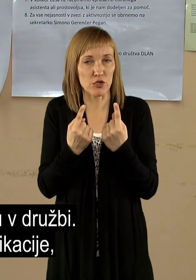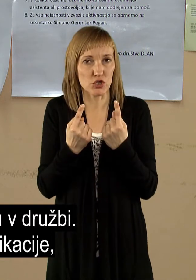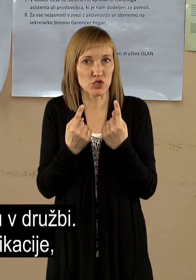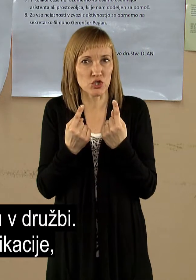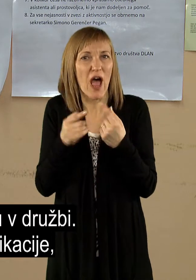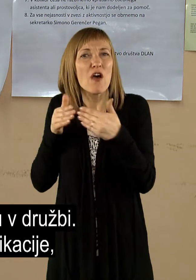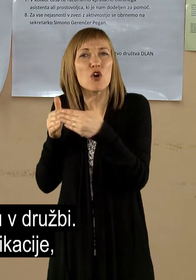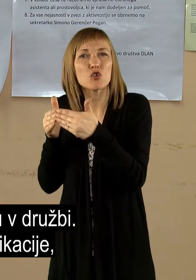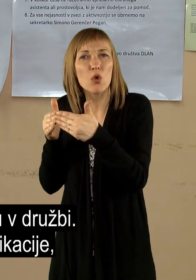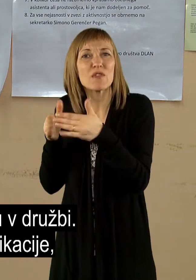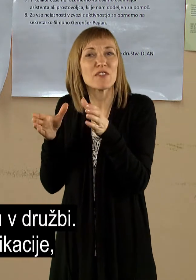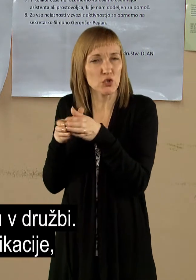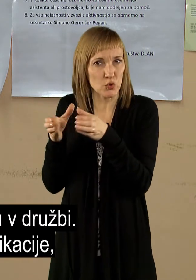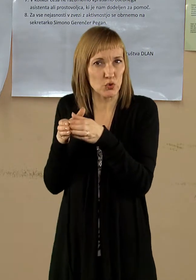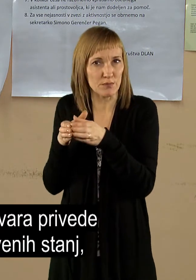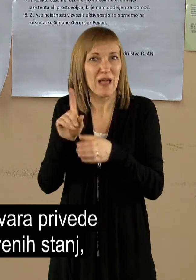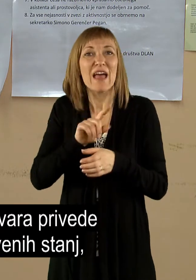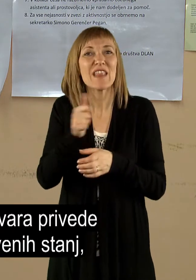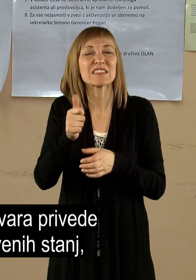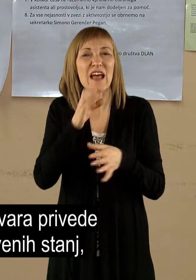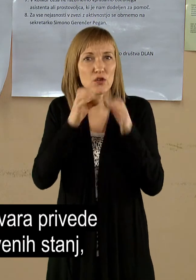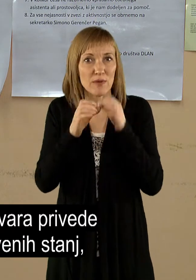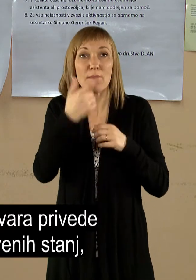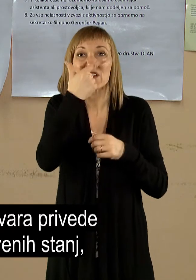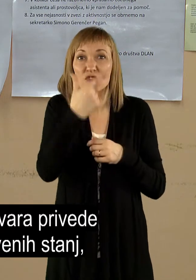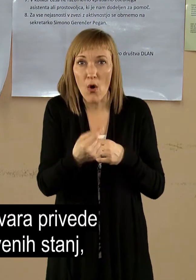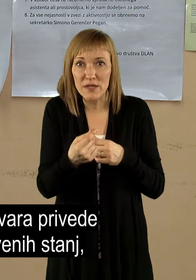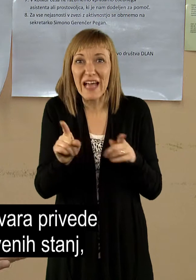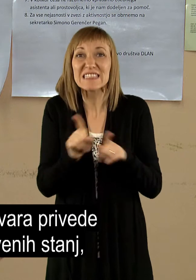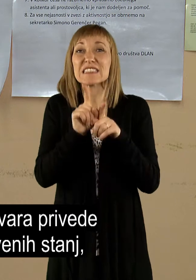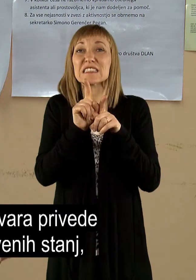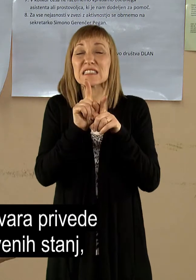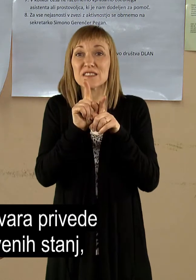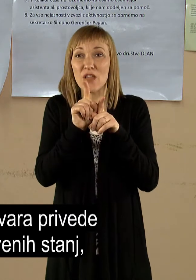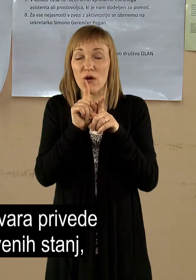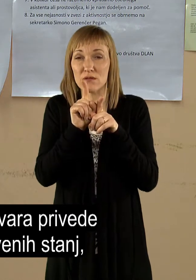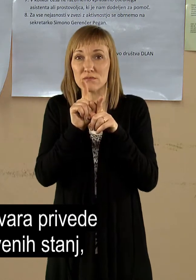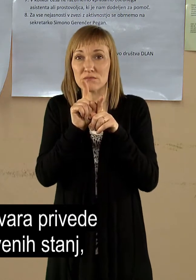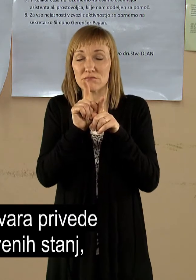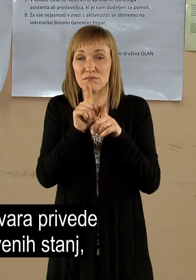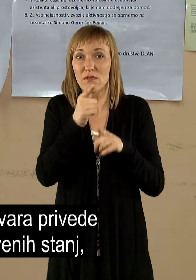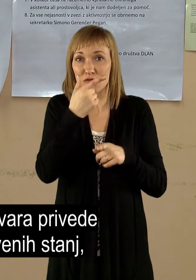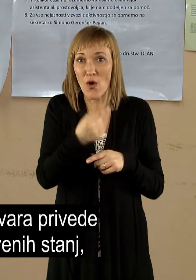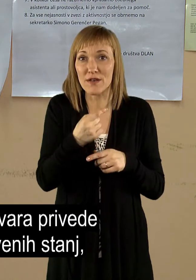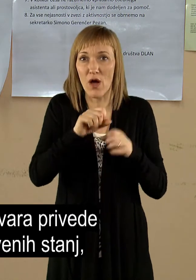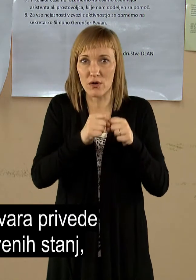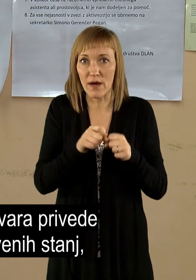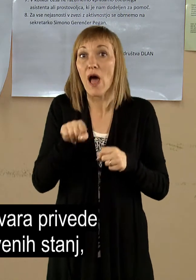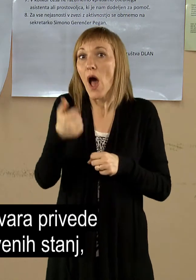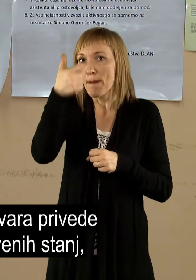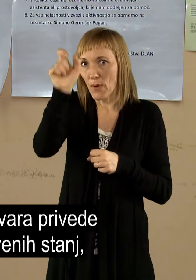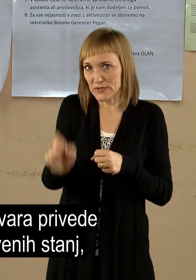Ne samo glede komunikacije, ampak ta dvojna, kratna, najmanj dvojna okvara privede